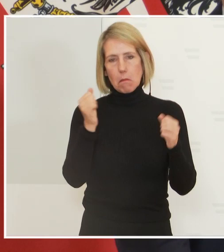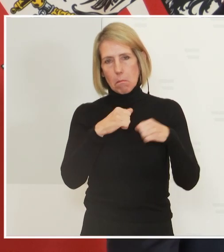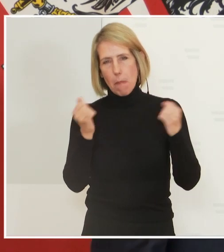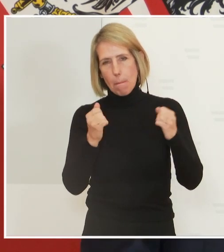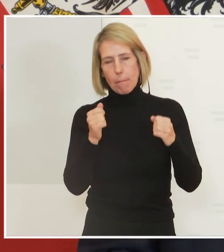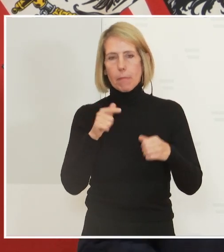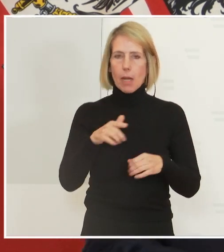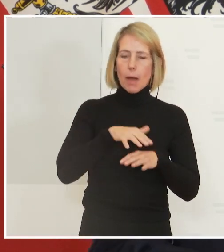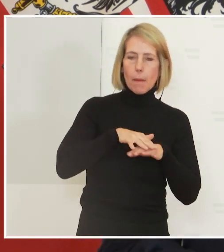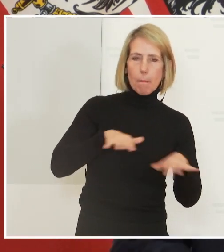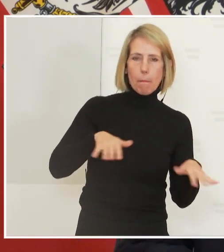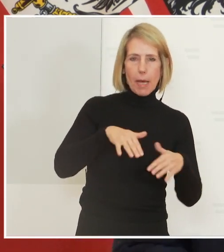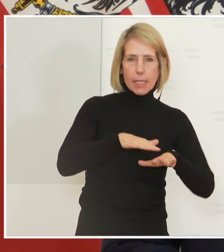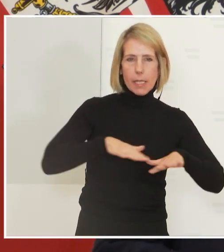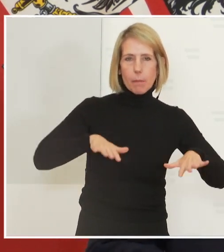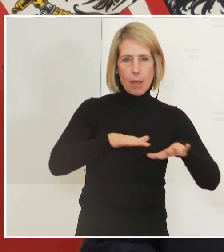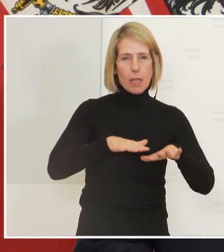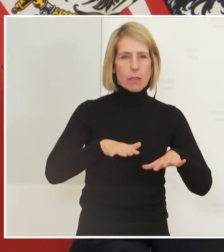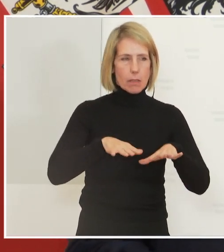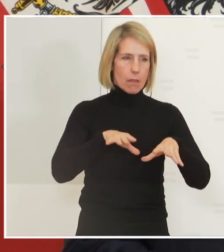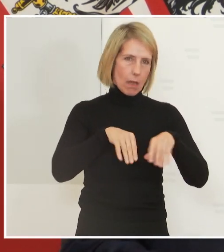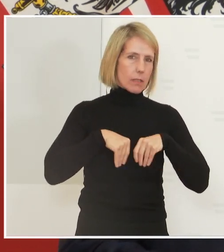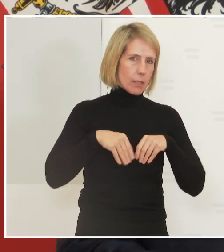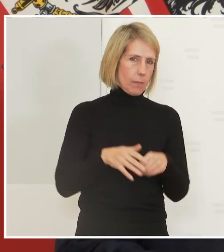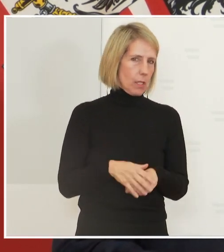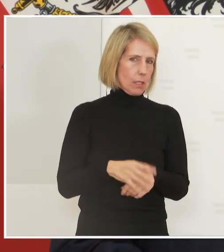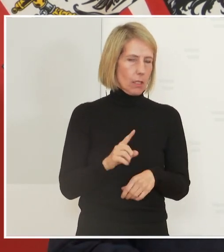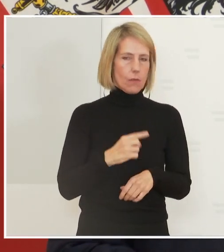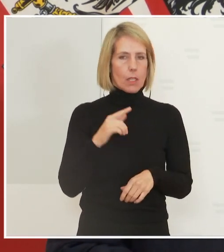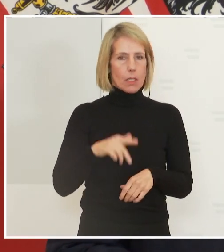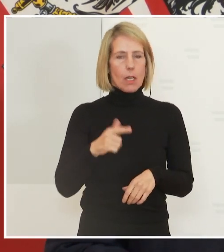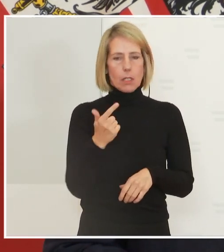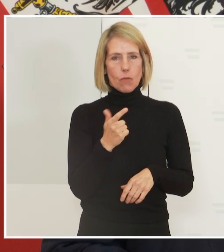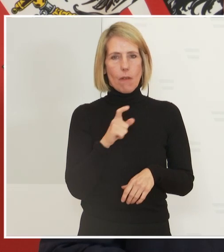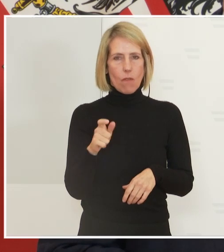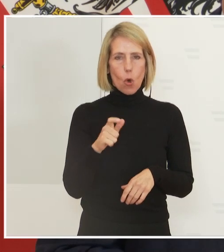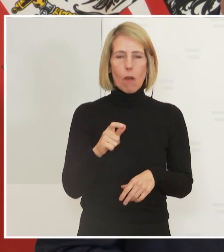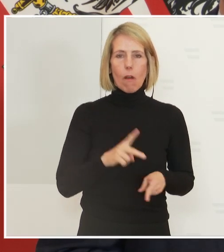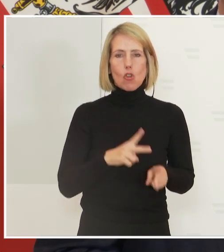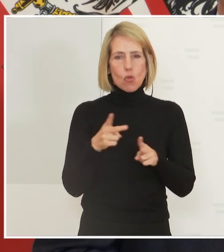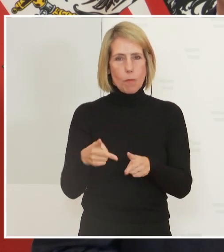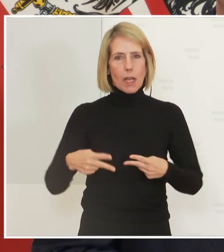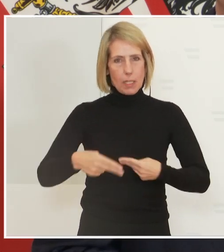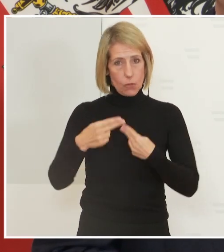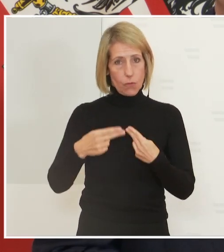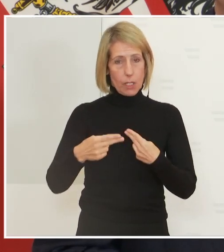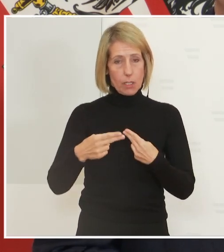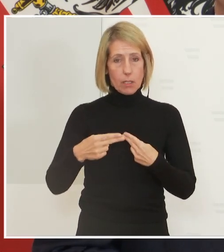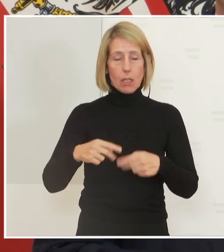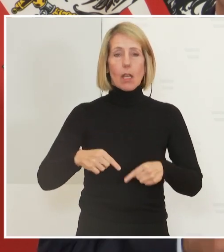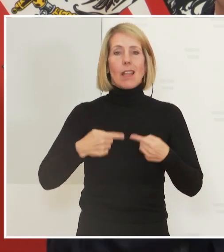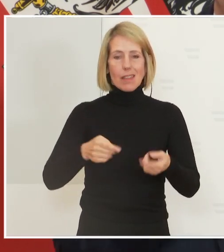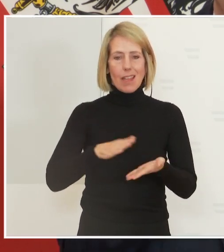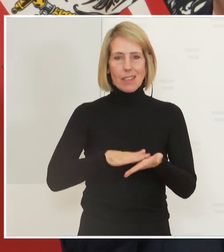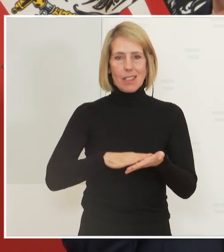auf breiter Basis getragen wird. Wir haben 14 Tage Übergangsfrist, die läuft jetzt bis 14. November und dann gilt 3G am Arbeitsplatz.